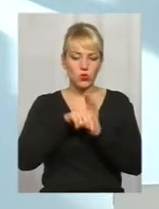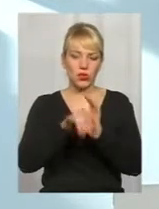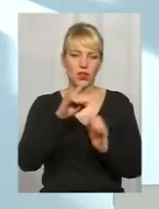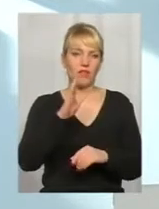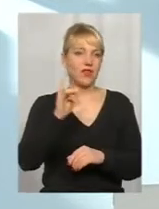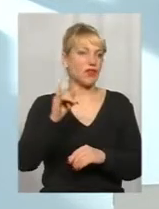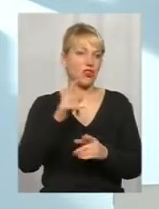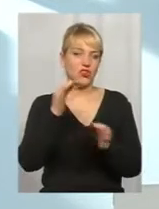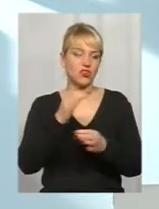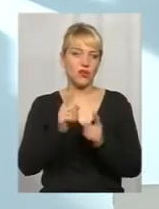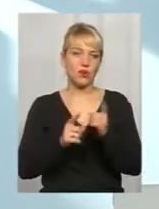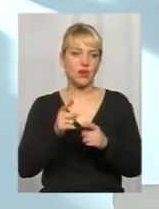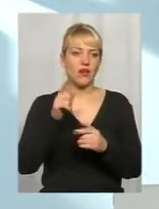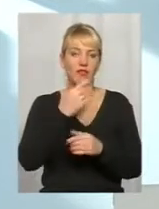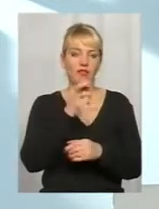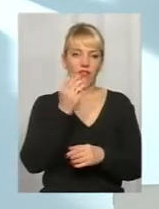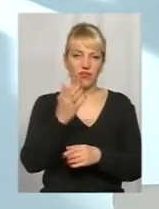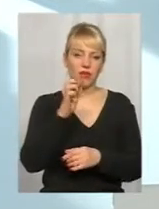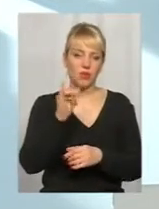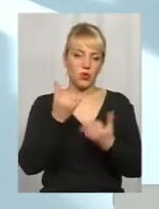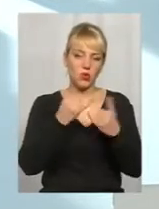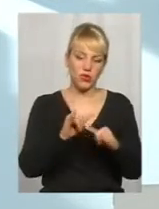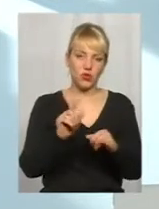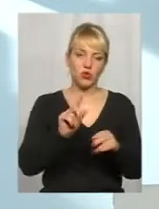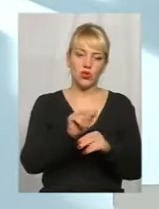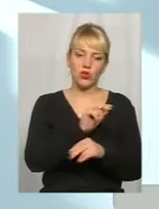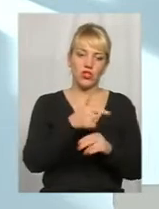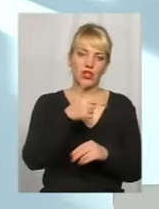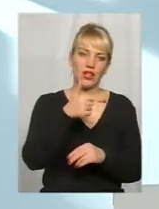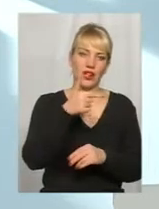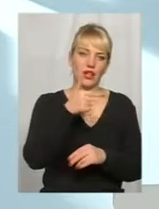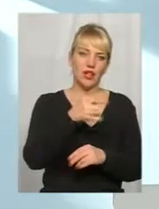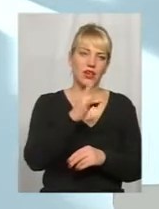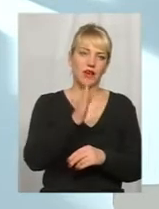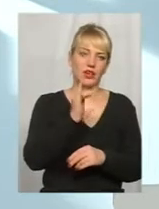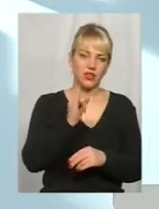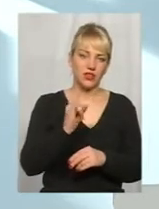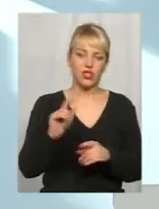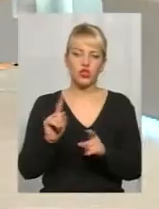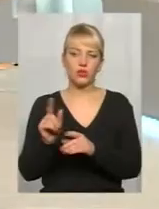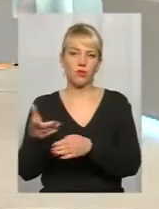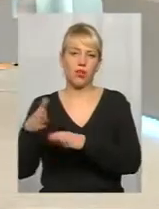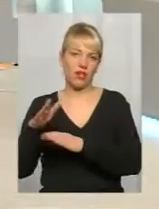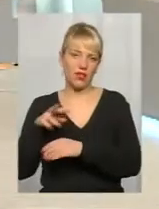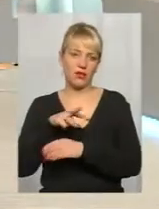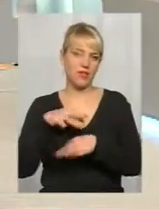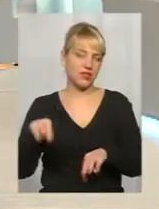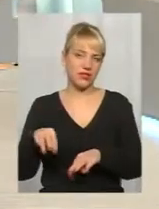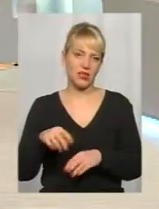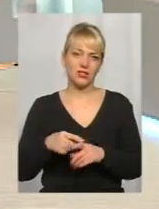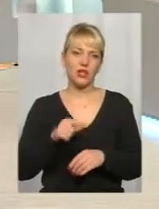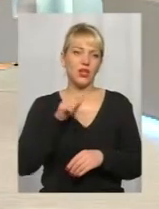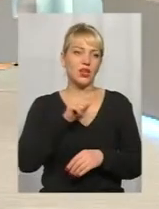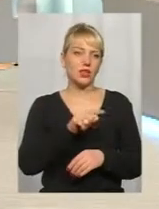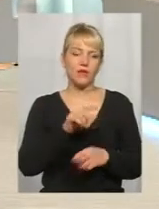здивілись, знав, що протокол лікування РВІ в принципі мало отличається від того, що предлагає час міністерства. Тобто цих препаратів там немає і не